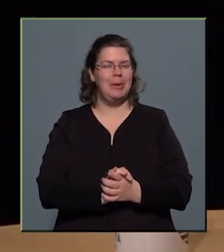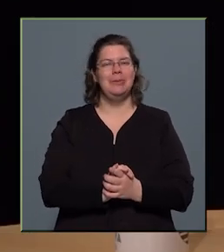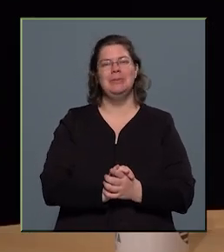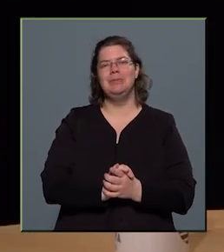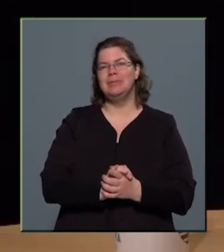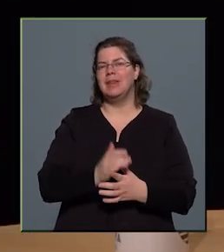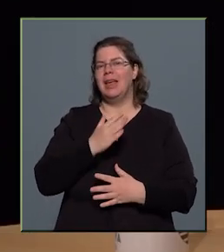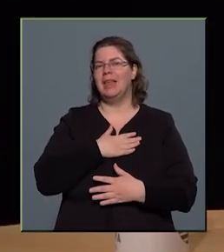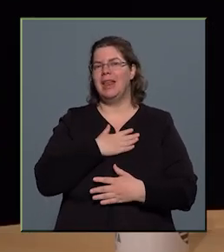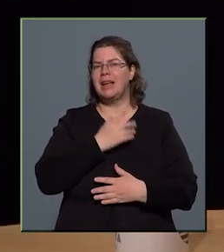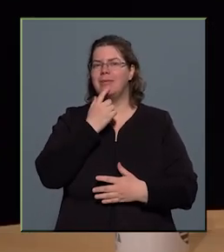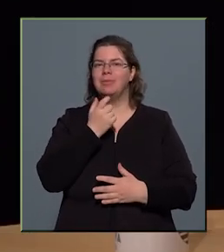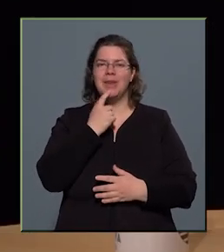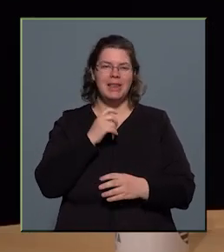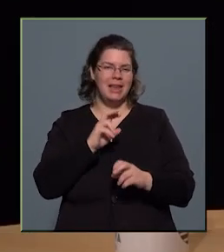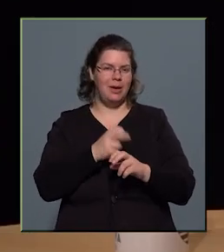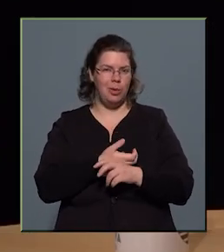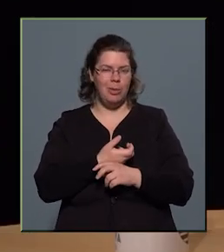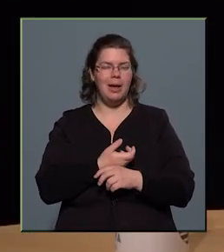Nekem tetszik kőbánya,